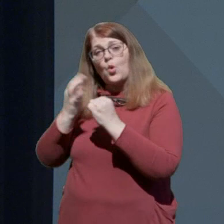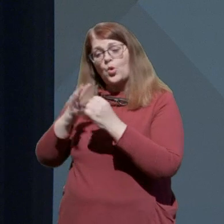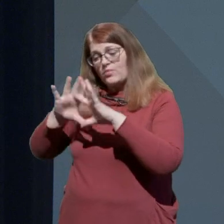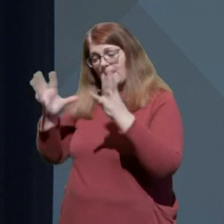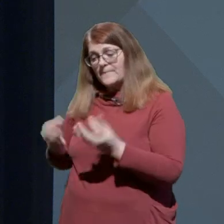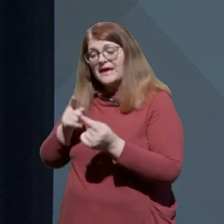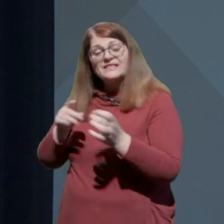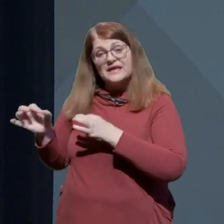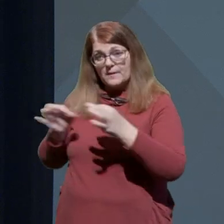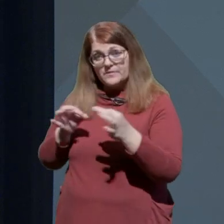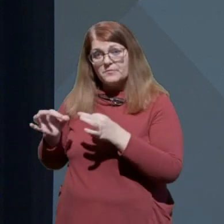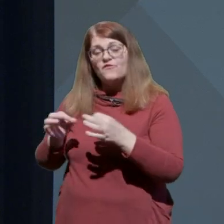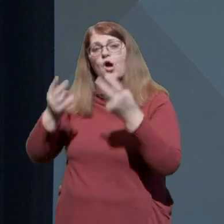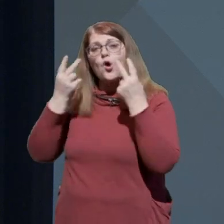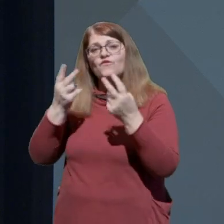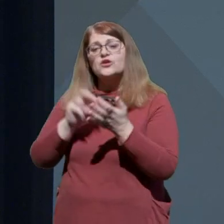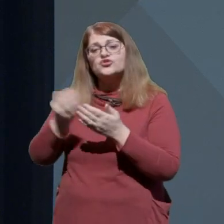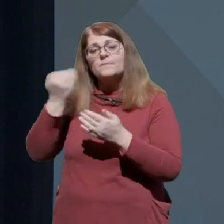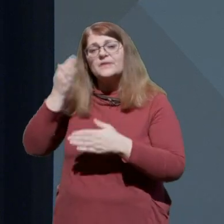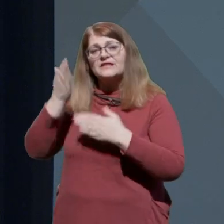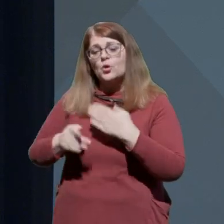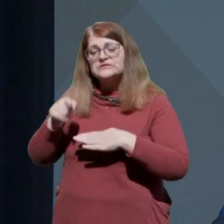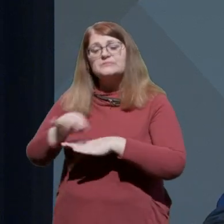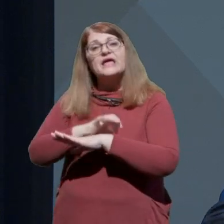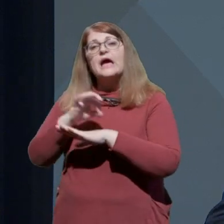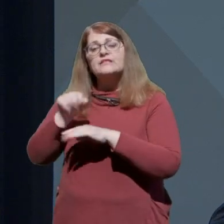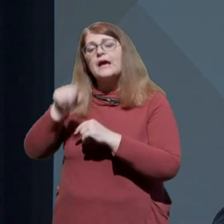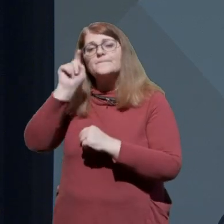ga pripravljamo, uveljavimo še pred koncem tega meseca.